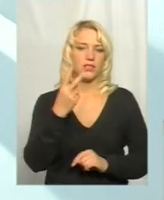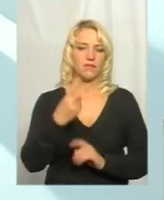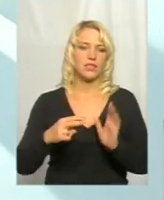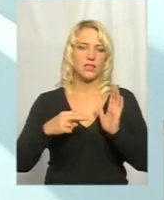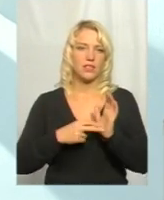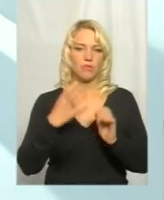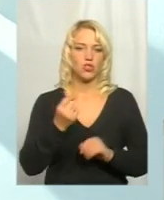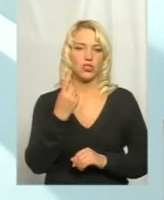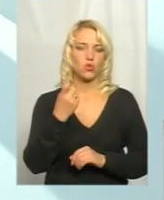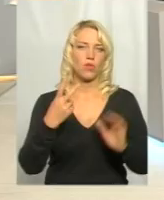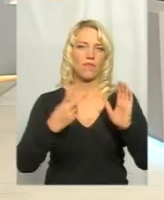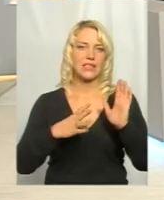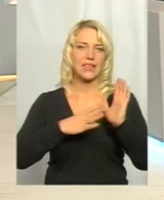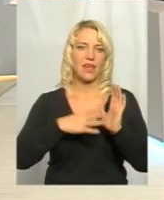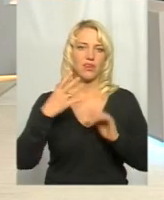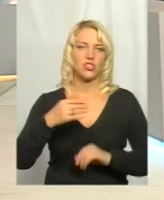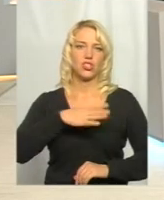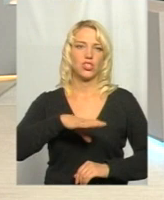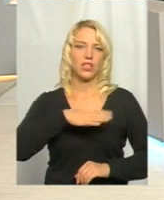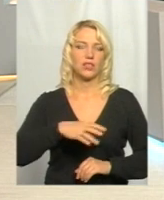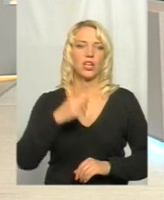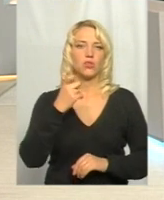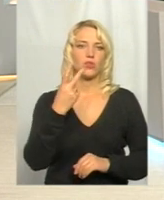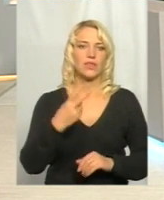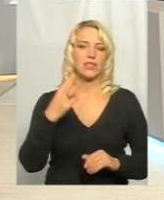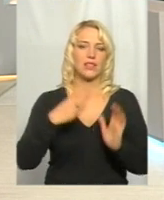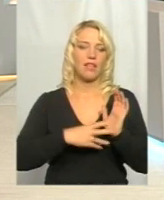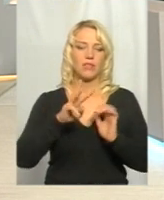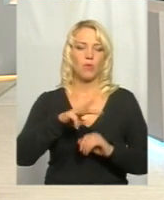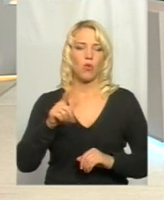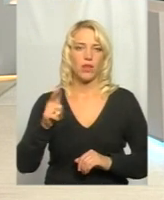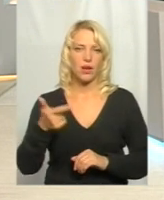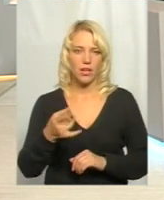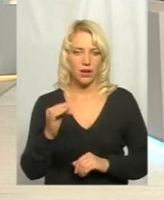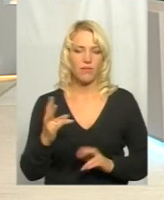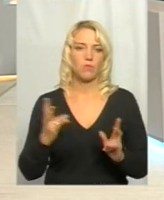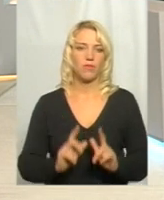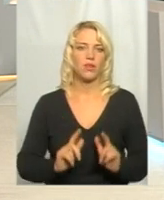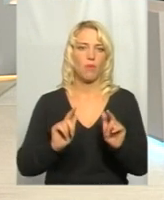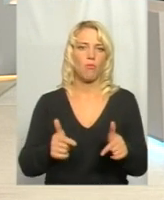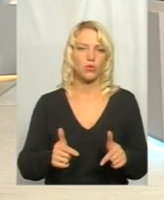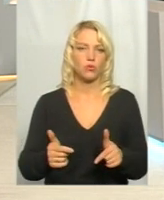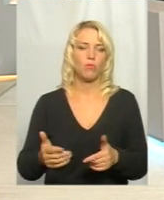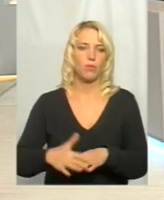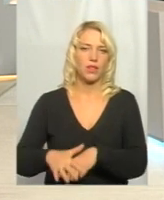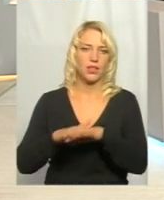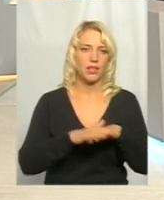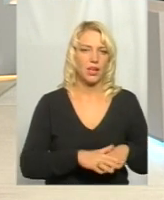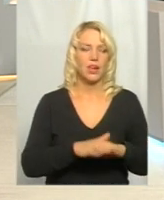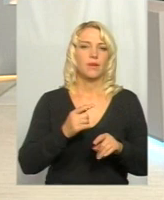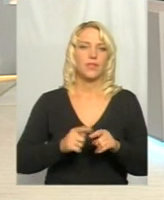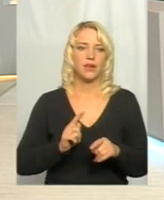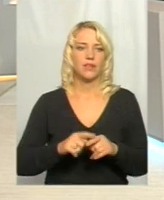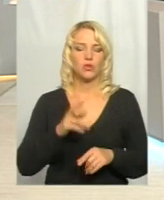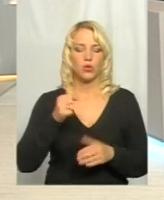129, чекаєте? 129 мільйонів гривень має поступити до кінця року, пропорційно жовтень листопад грудень,